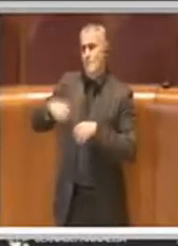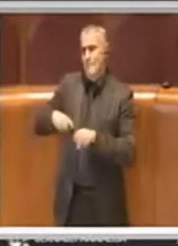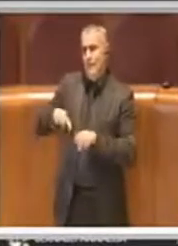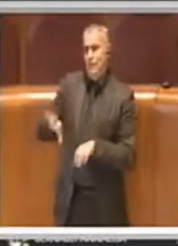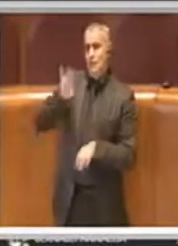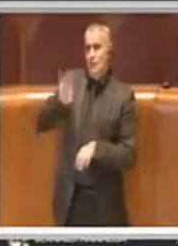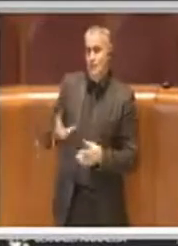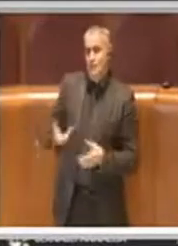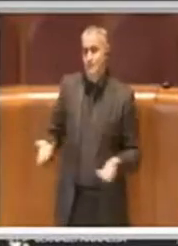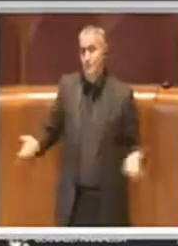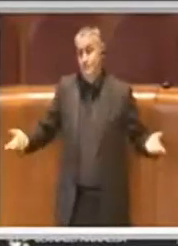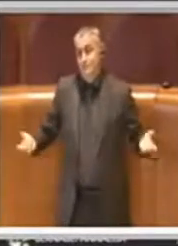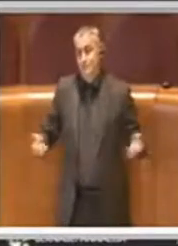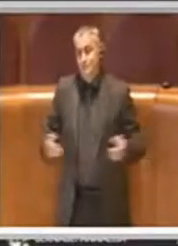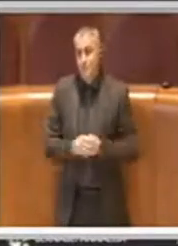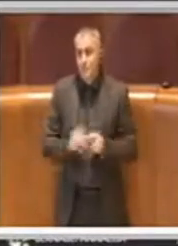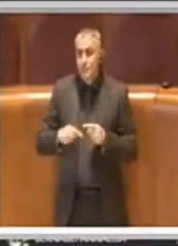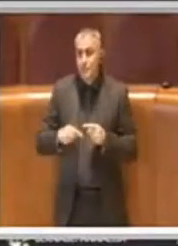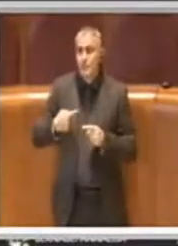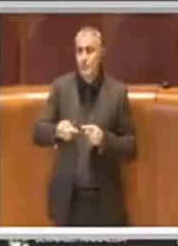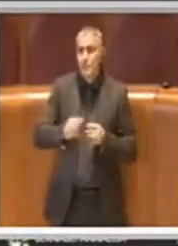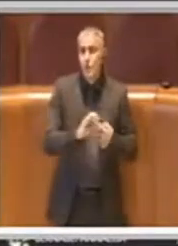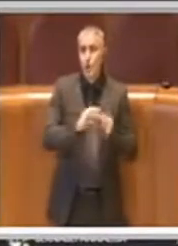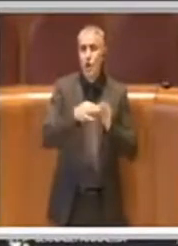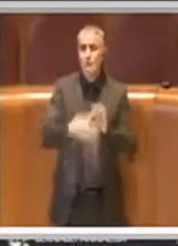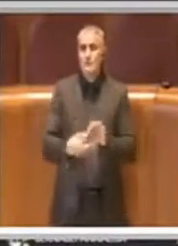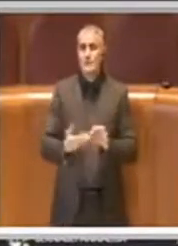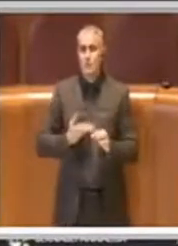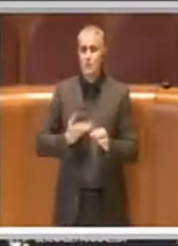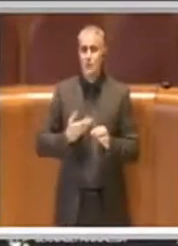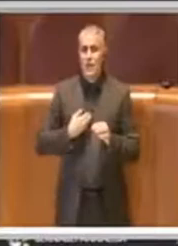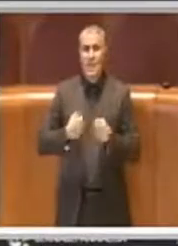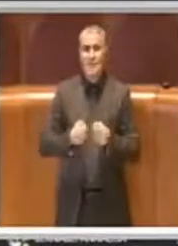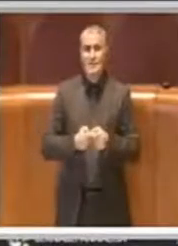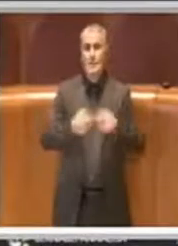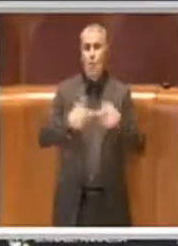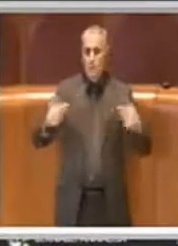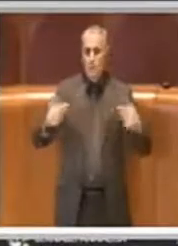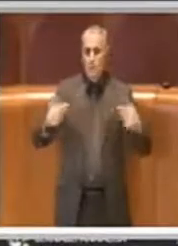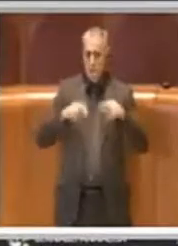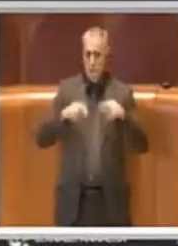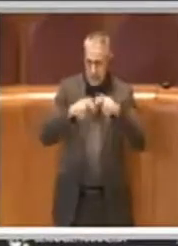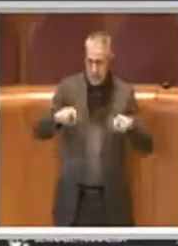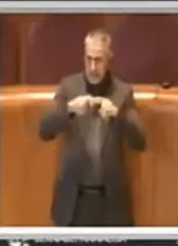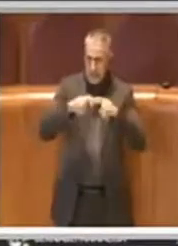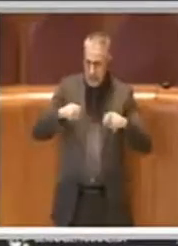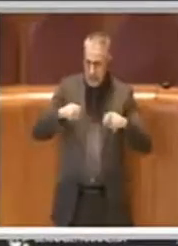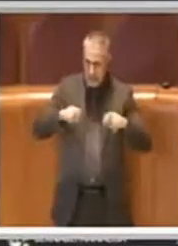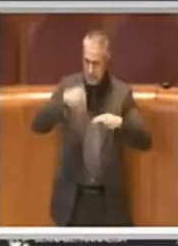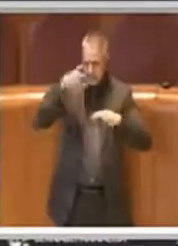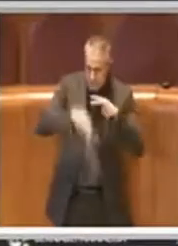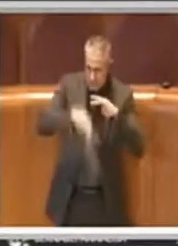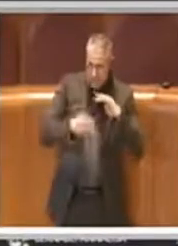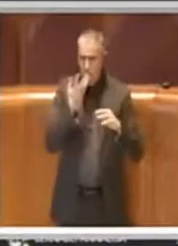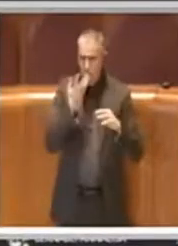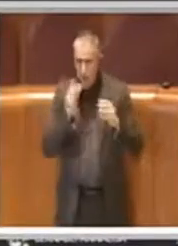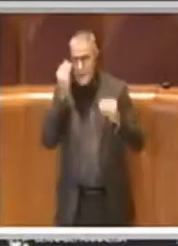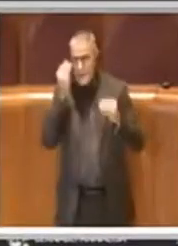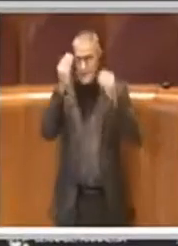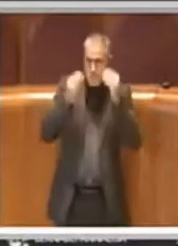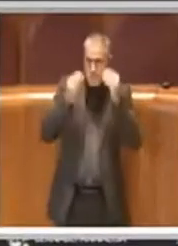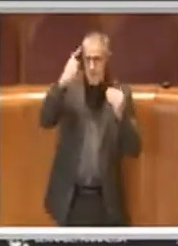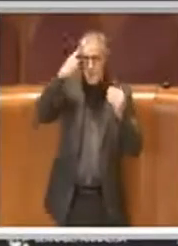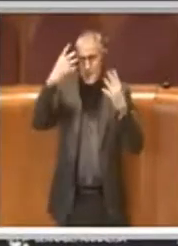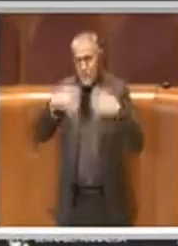ad uno sviluppo delle analisi, degli approfondimenti, del ragionare su questi